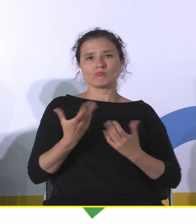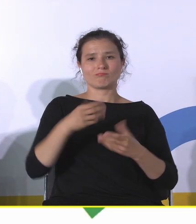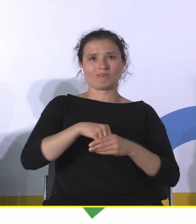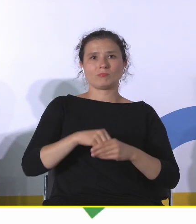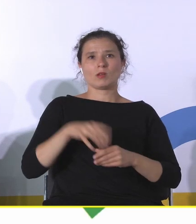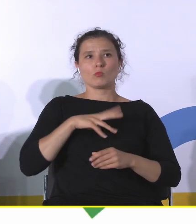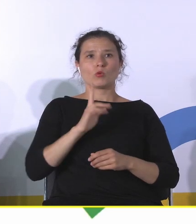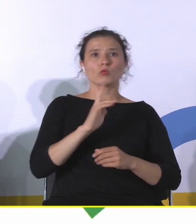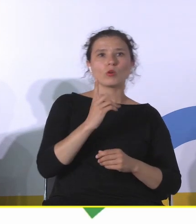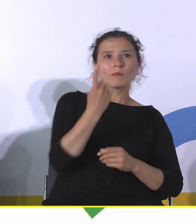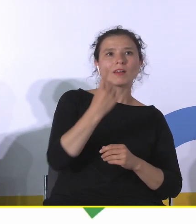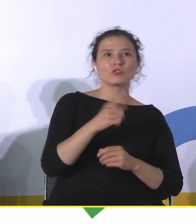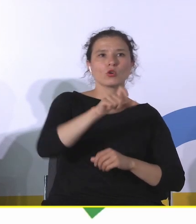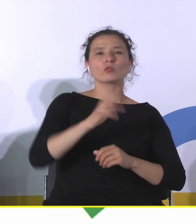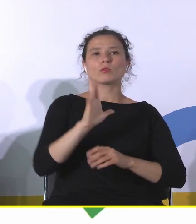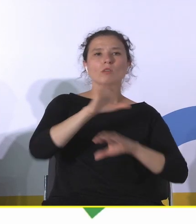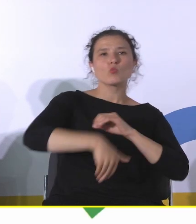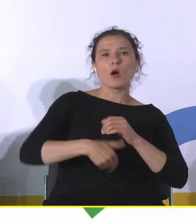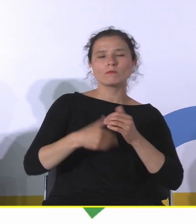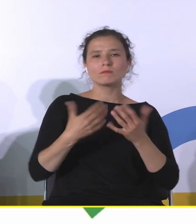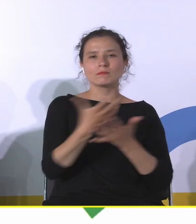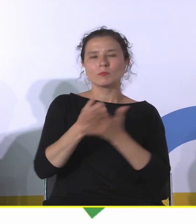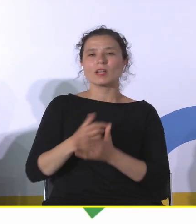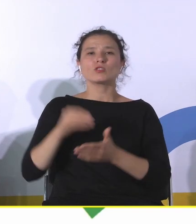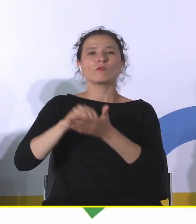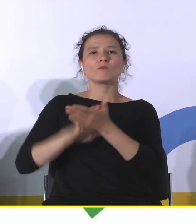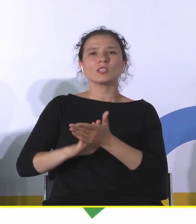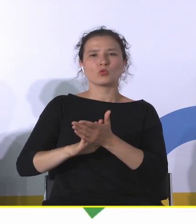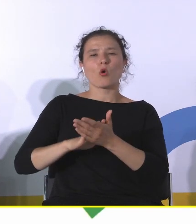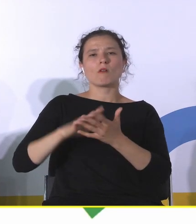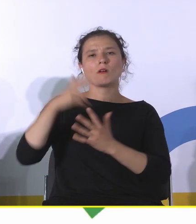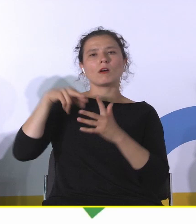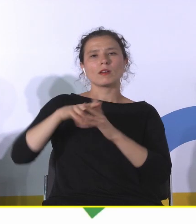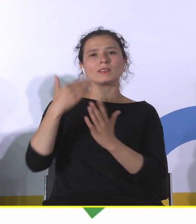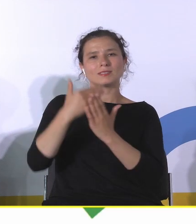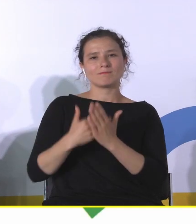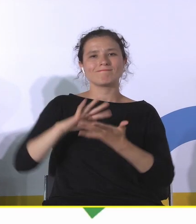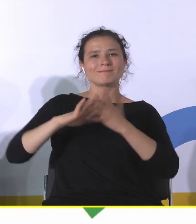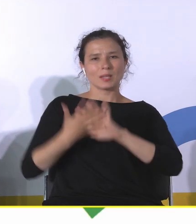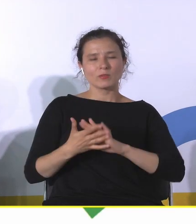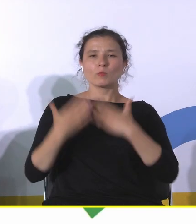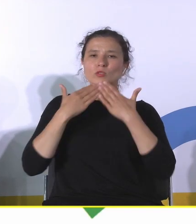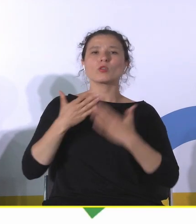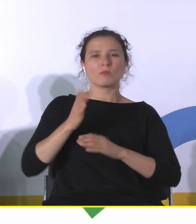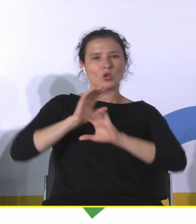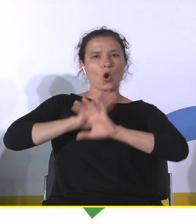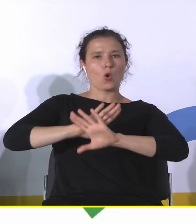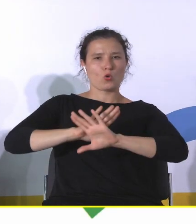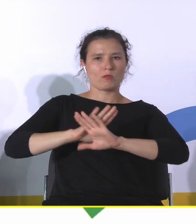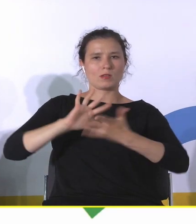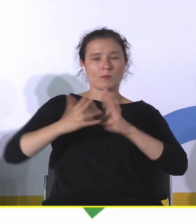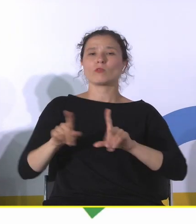zbieracze złomu, czy wpis do rejestru zabytków. Bo to jest jedna z form, która jako tak ochroni nam zabytki. Tak, że dziedzictwo przemysłowe.